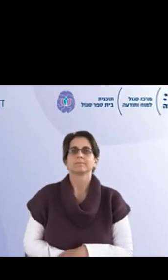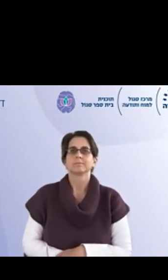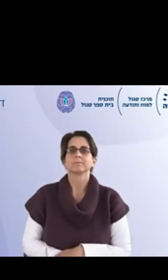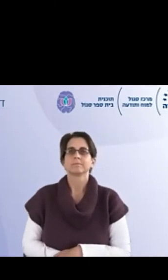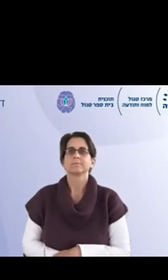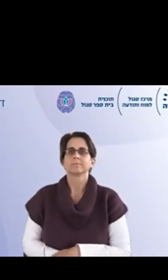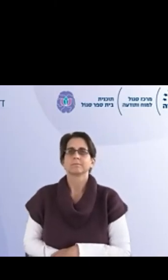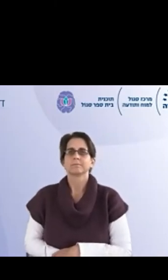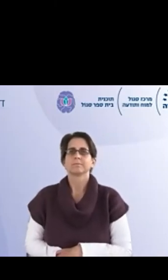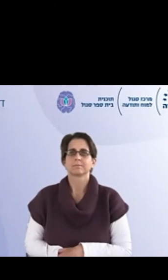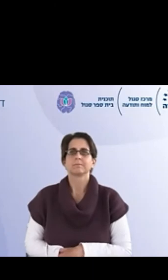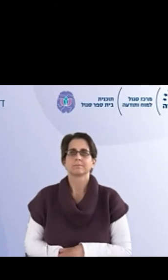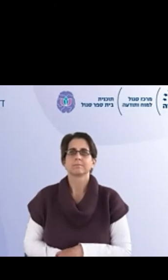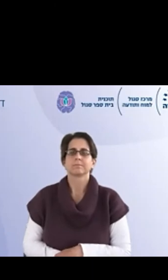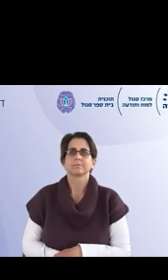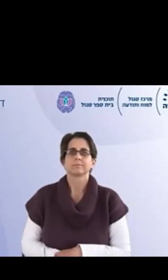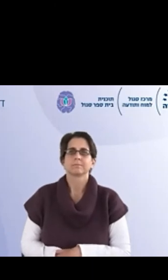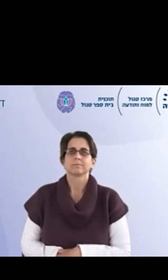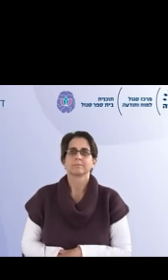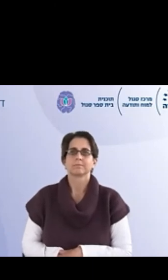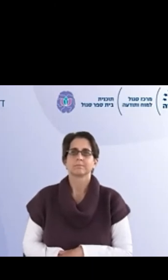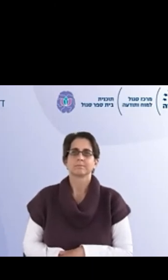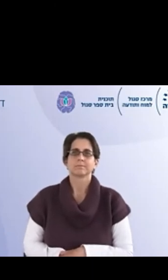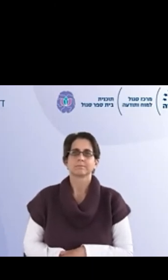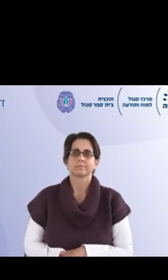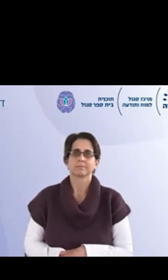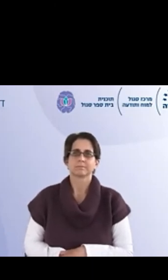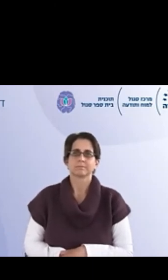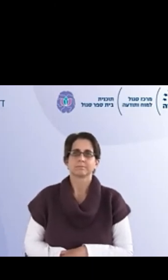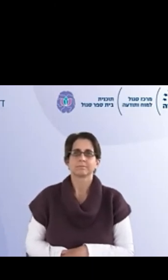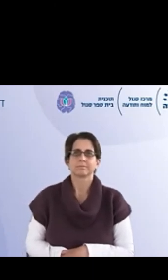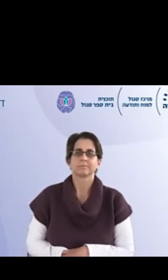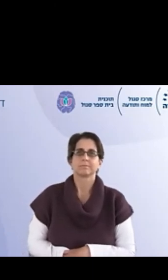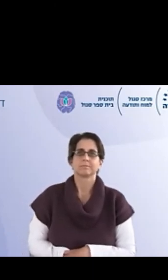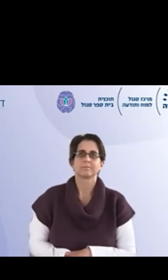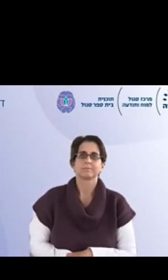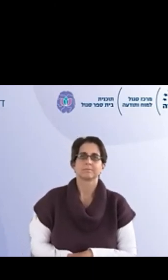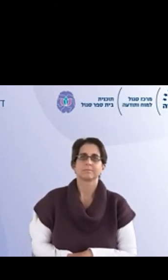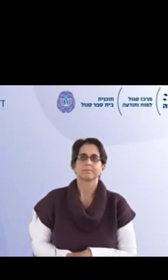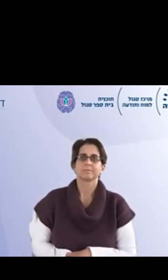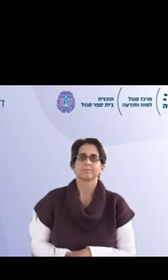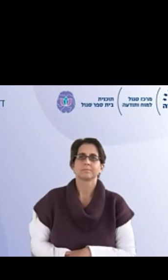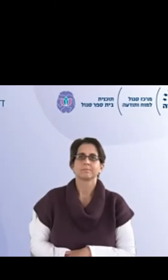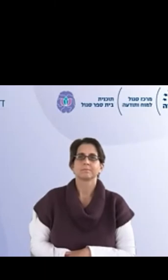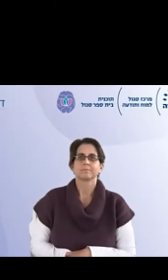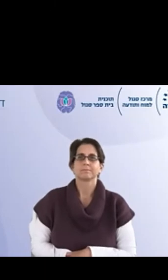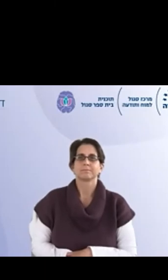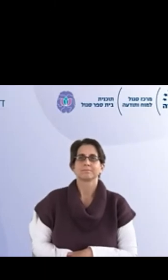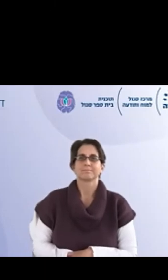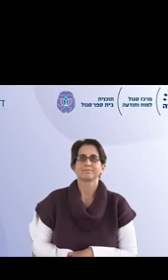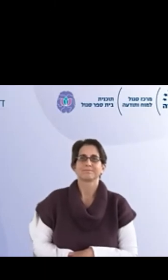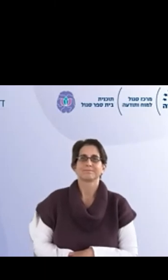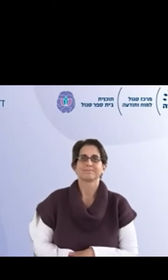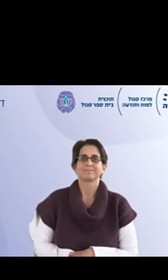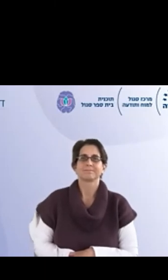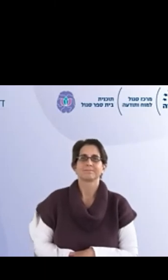לא האינסטרומנטלית. ואני מאוד חשוב לי להגיד כאן, אל תחשיבו שכאן אנחנו משנים מעולמות.